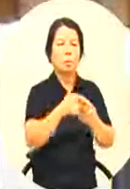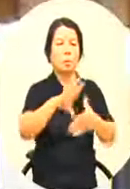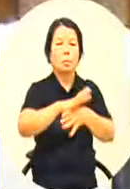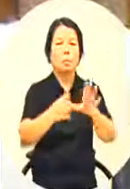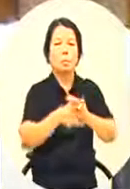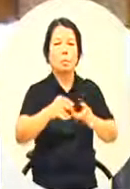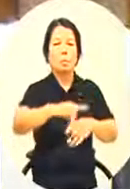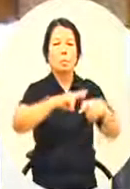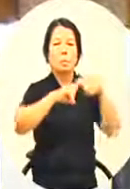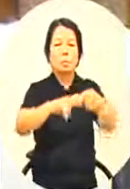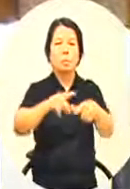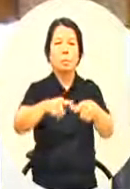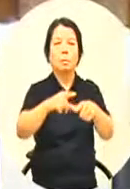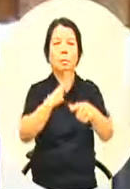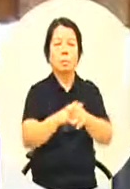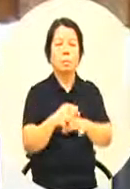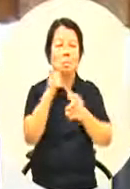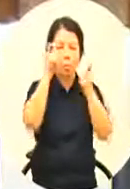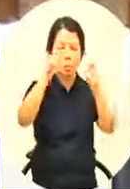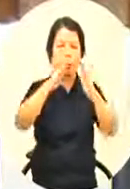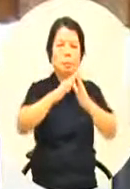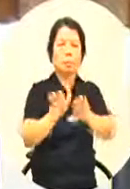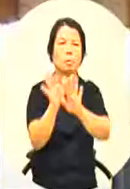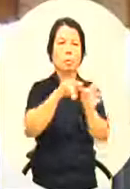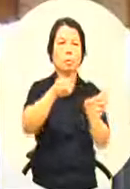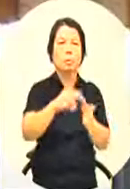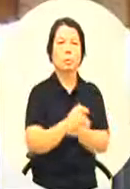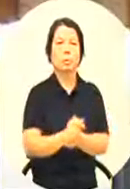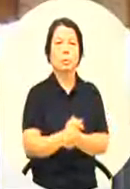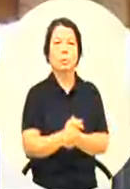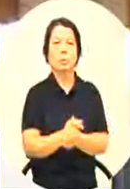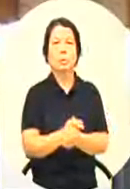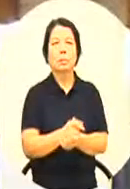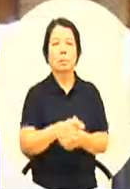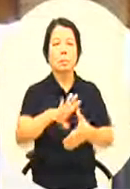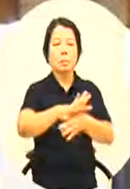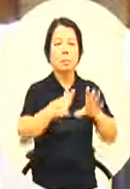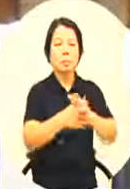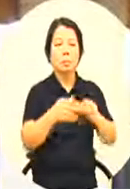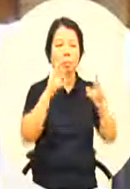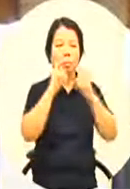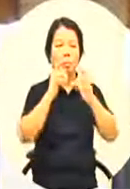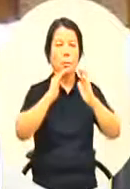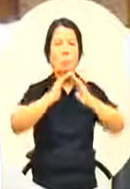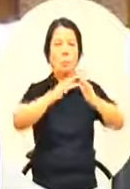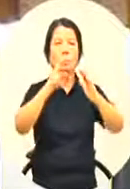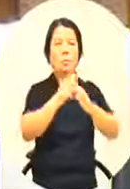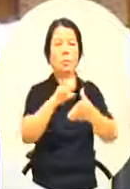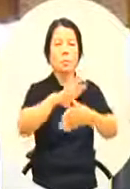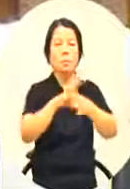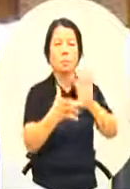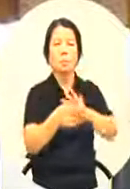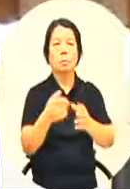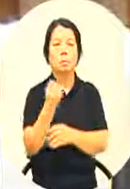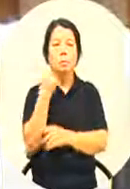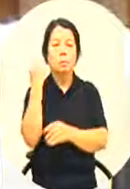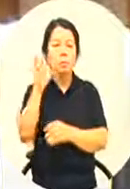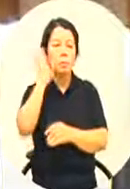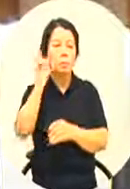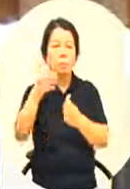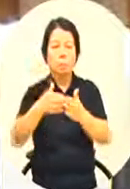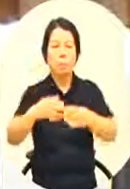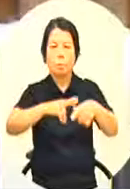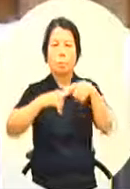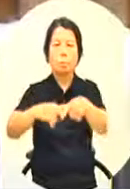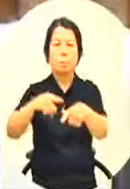的城市形象那新,对不起,文化要去行销我们的城市文化然后呢,新闻要负责去行销所以